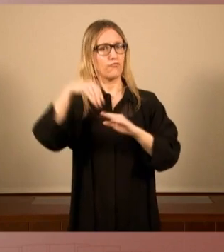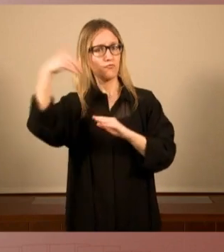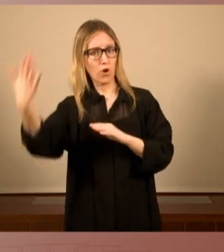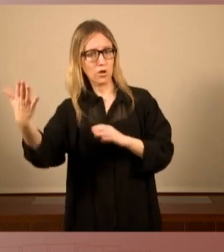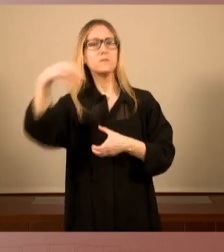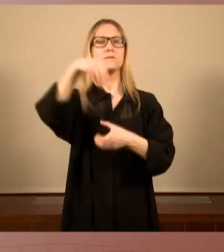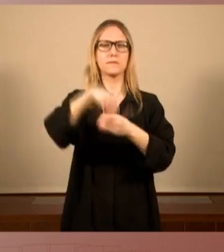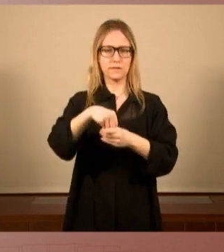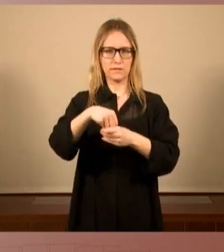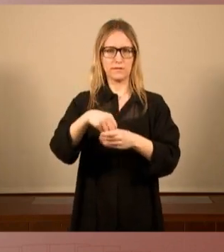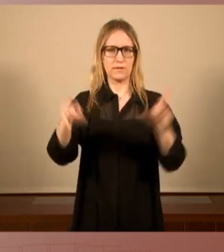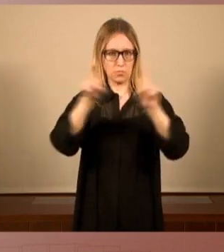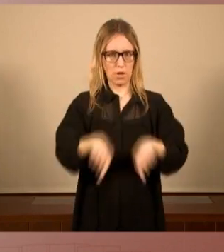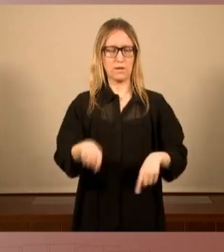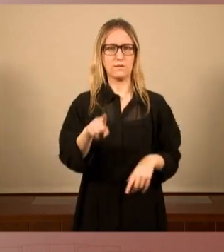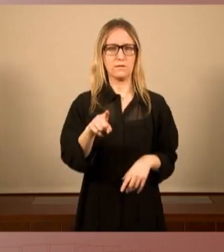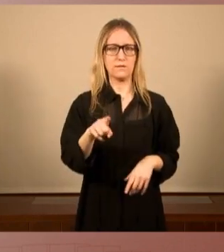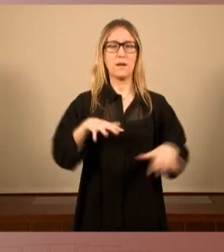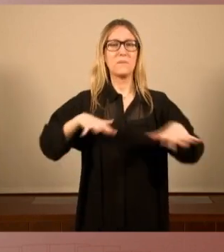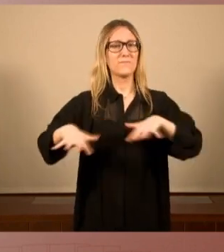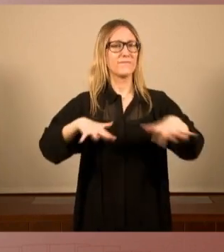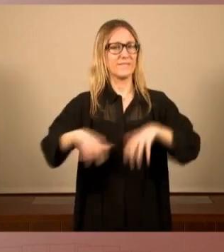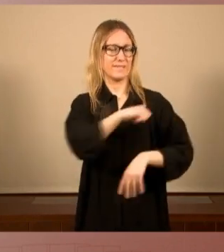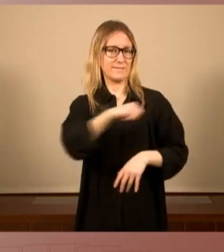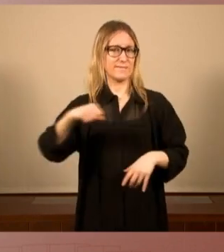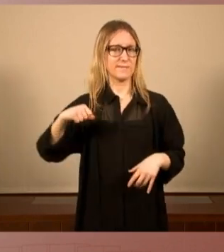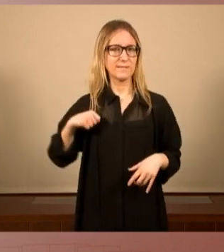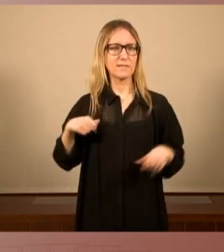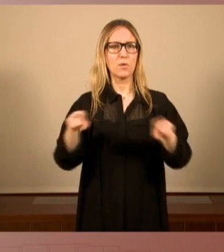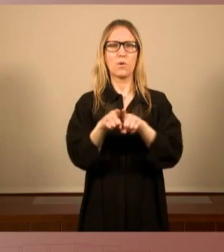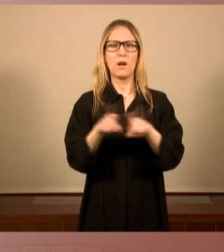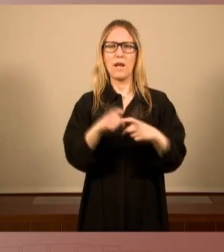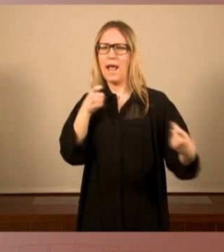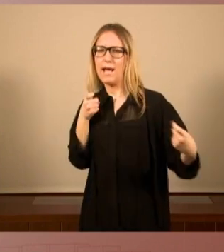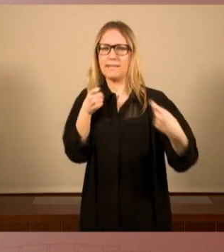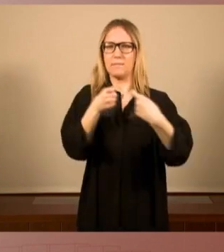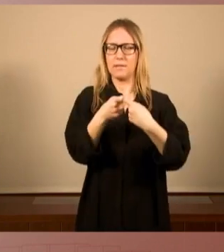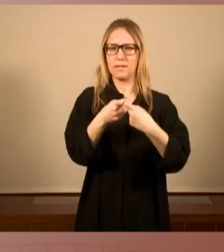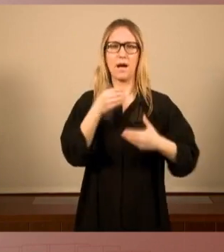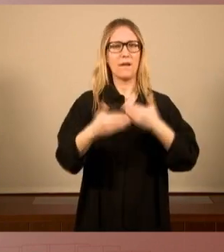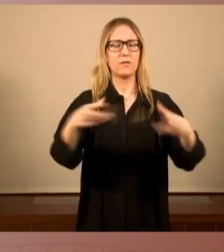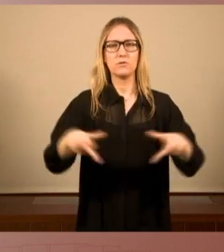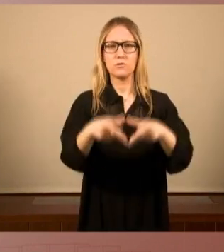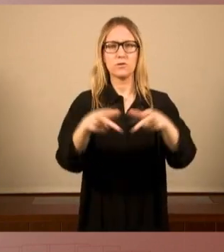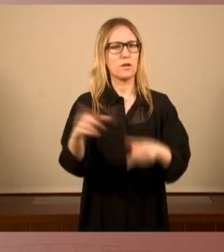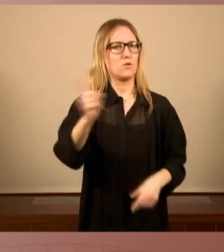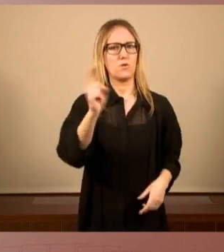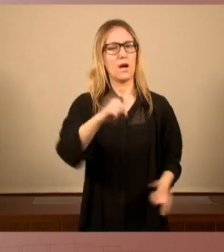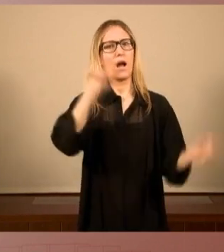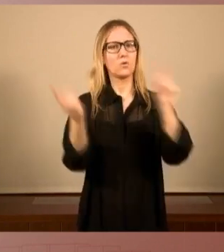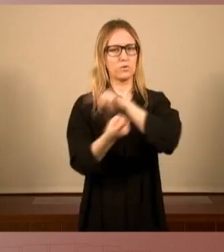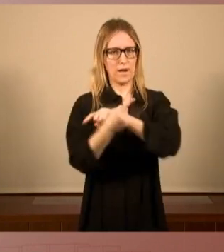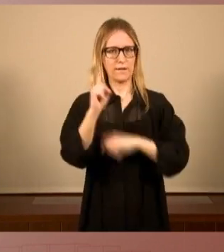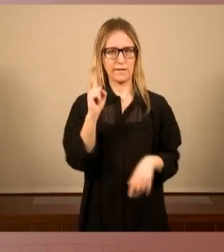dins l'independentisme no és un enemic dels avenços socials tot el contrari